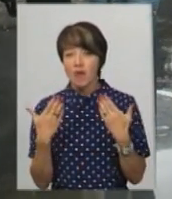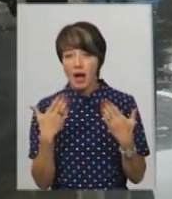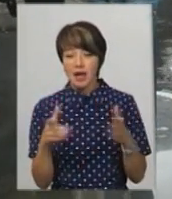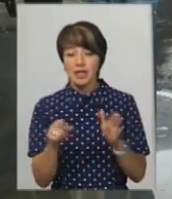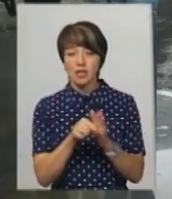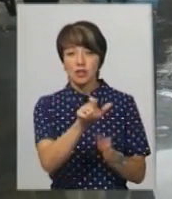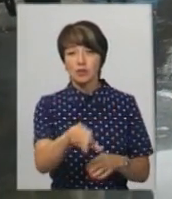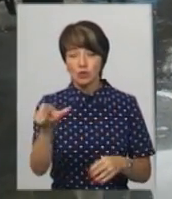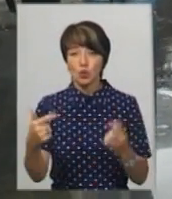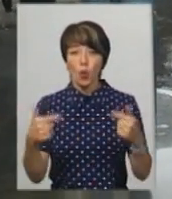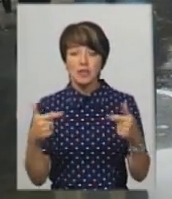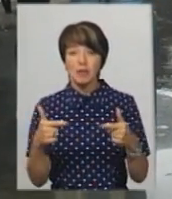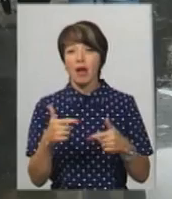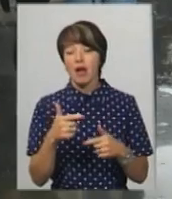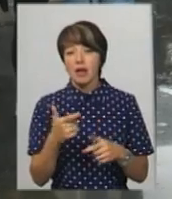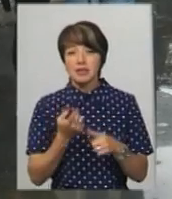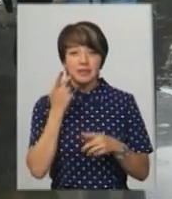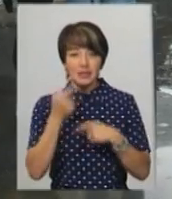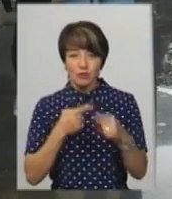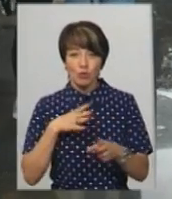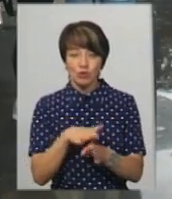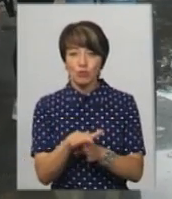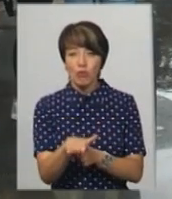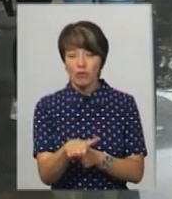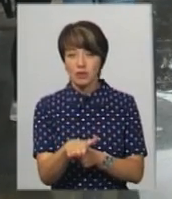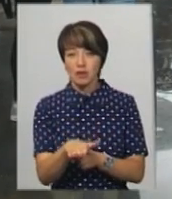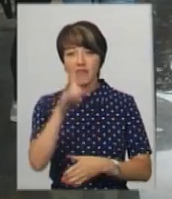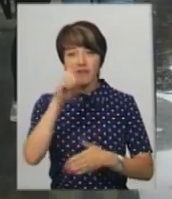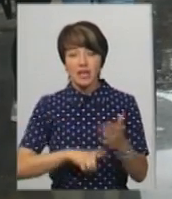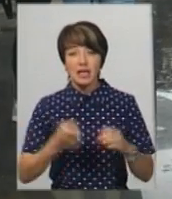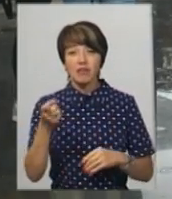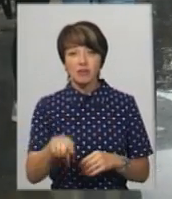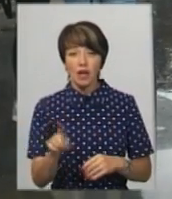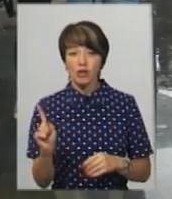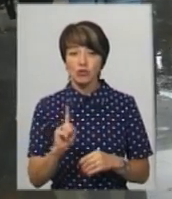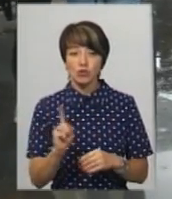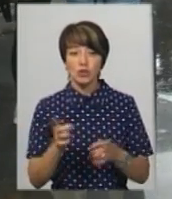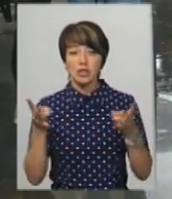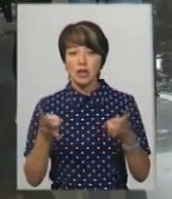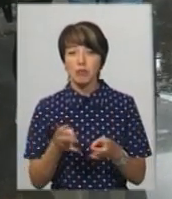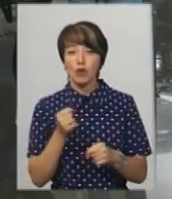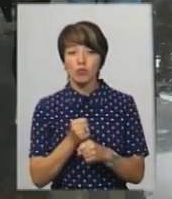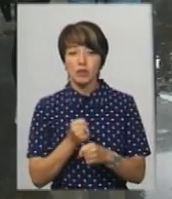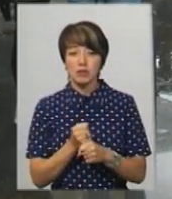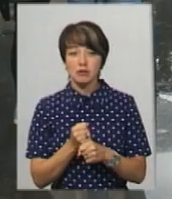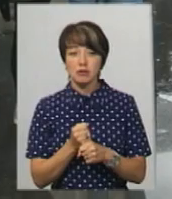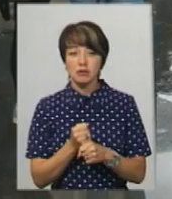радіослухачами, з гостями, воно завжди було сповнено. Вірив в те, що треба робити